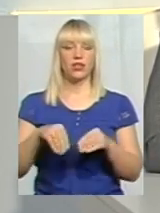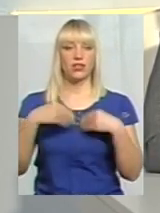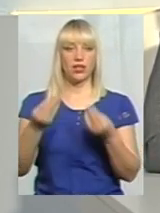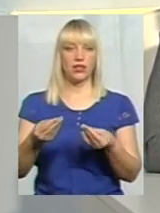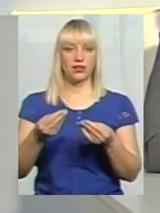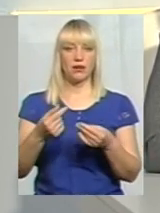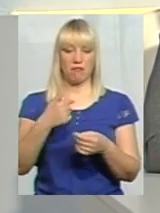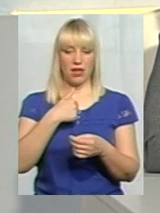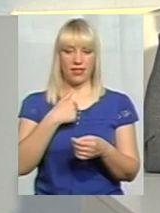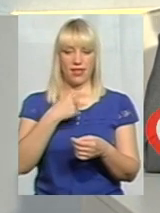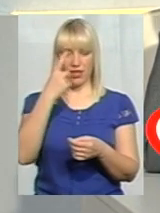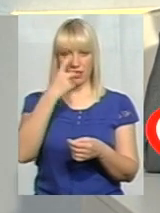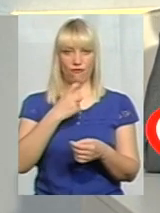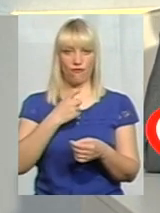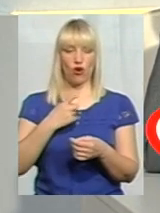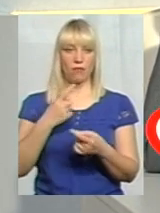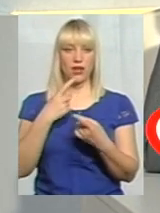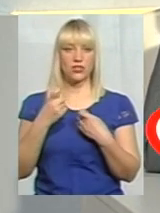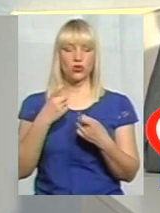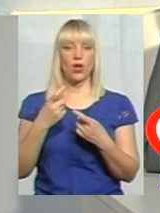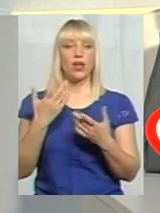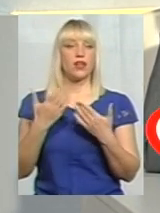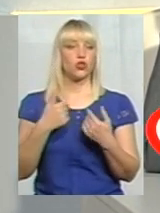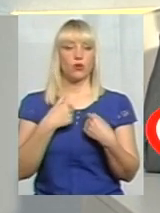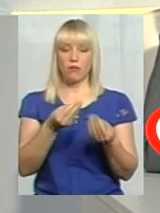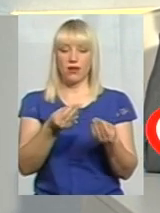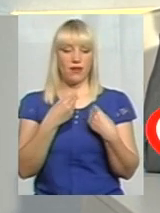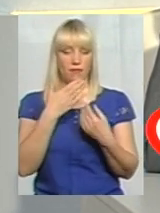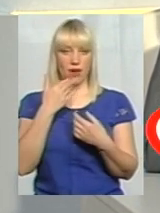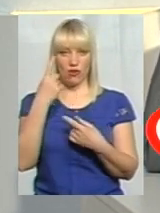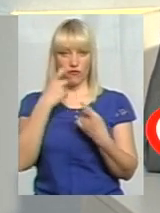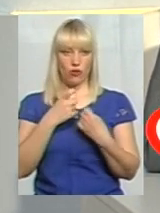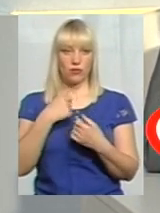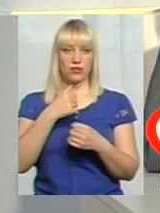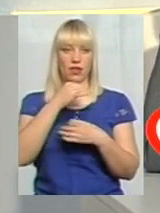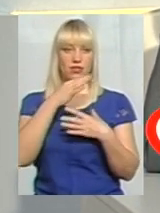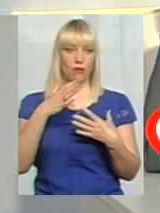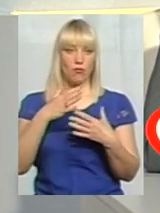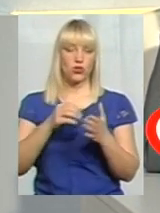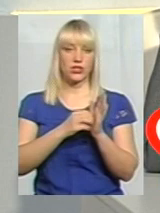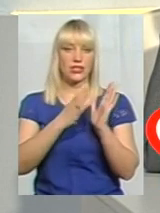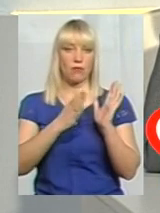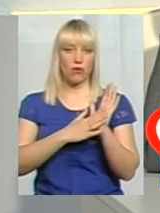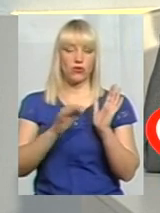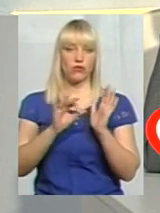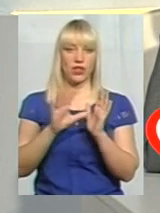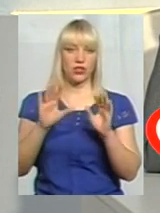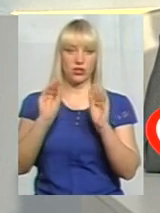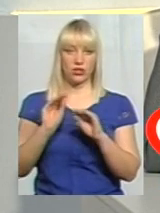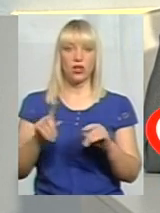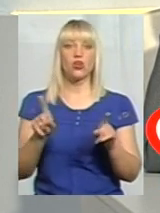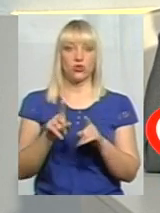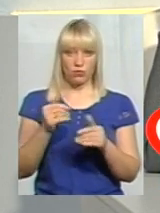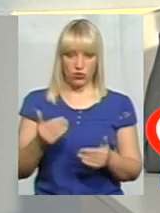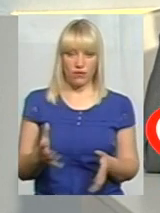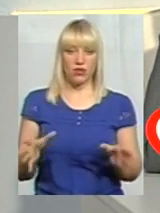інформацію. Якщо мені не надана інформація, я її не можу заповнювати електронну декларацію. Навіть якщо проживає